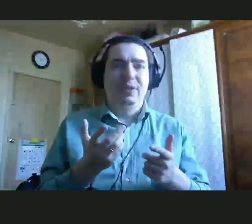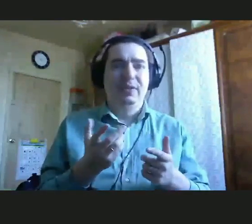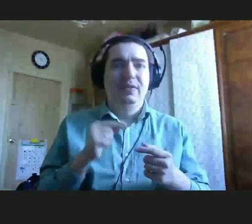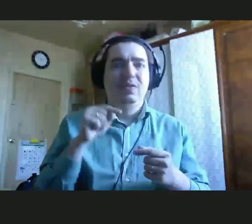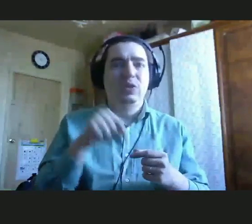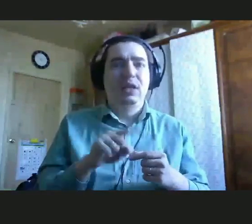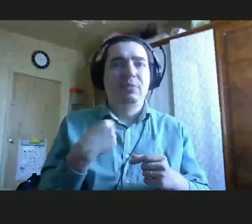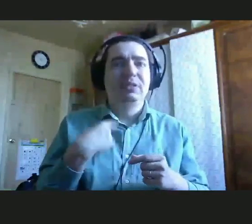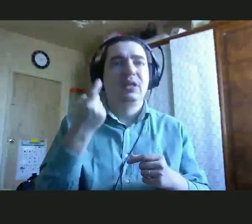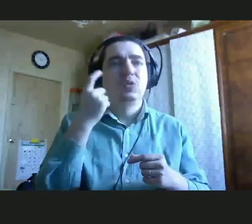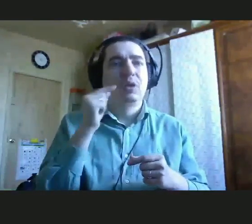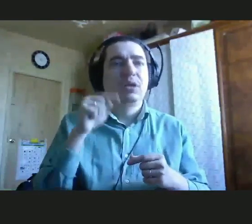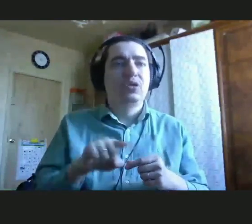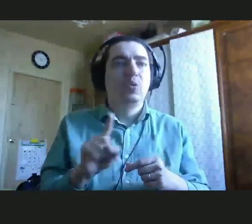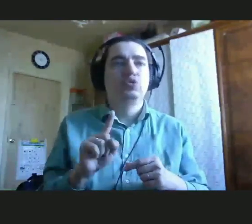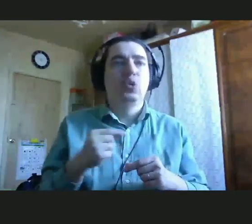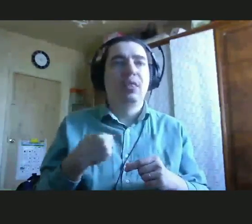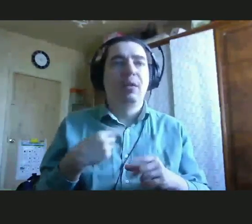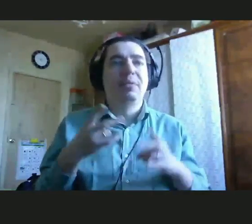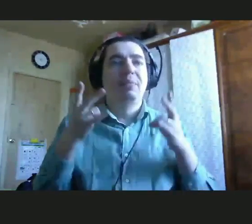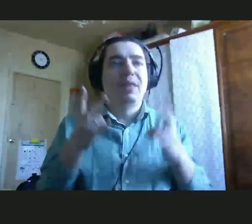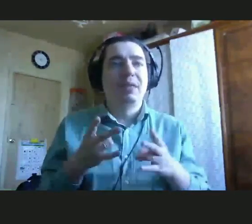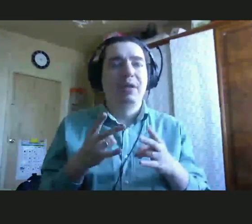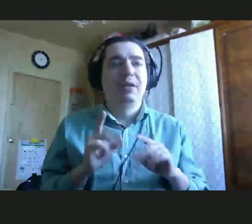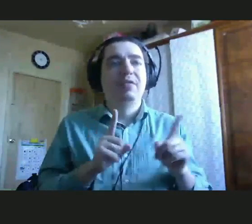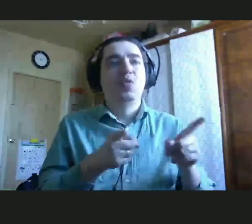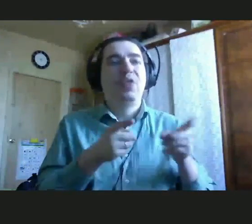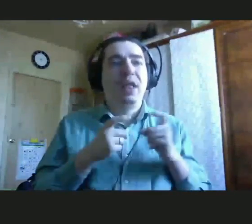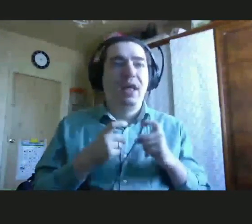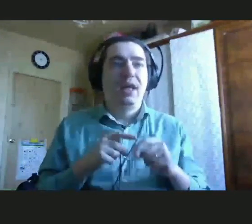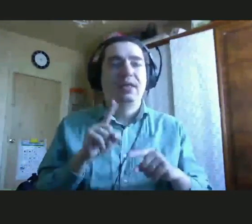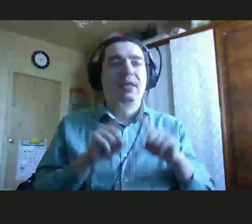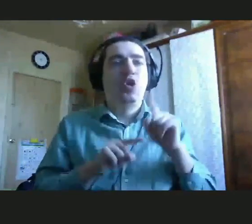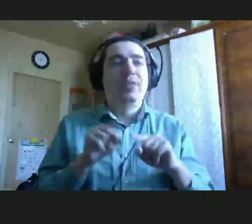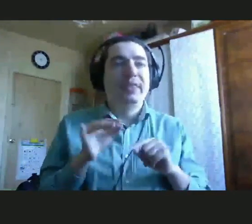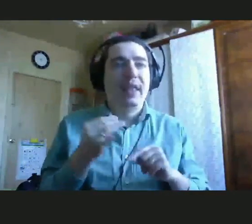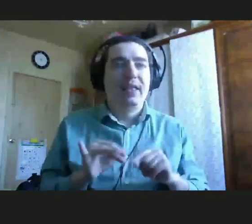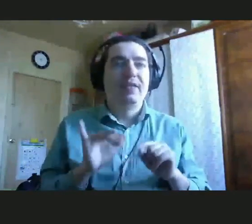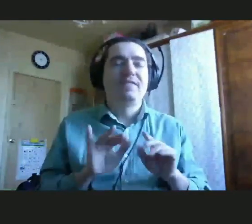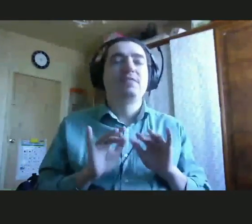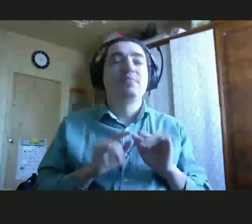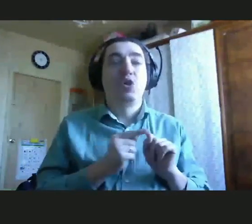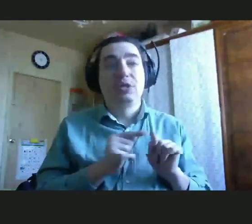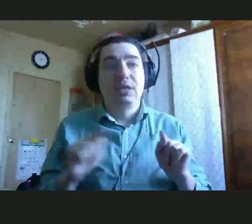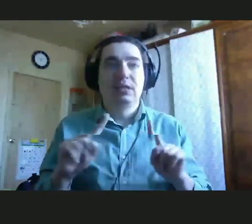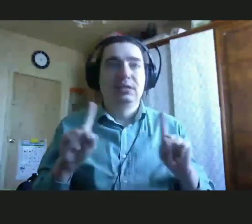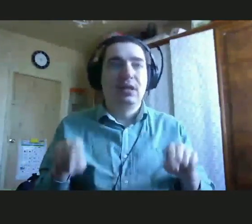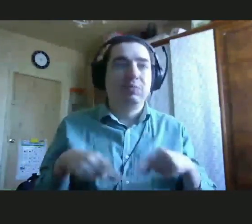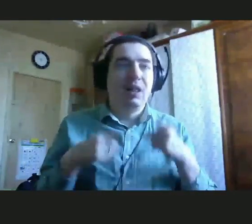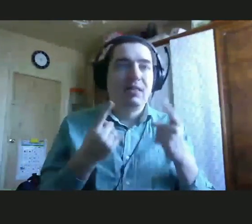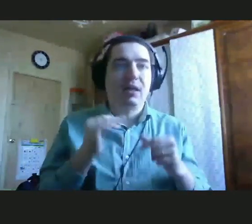тогда мы задумались о том, что нам необходимо вовлекать родителей в процесс реабилитации и абилитации детей, что нам